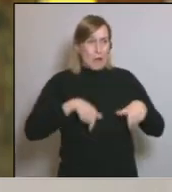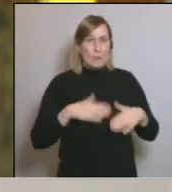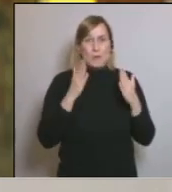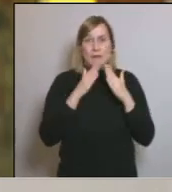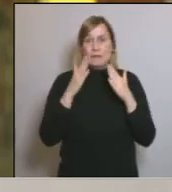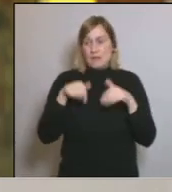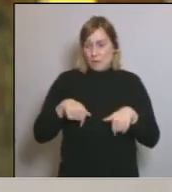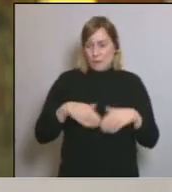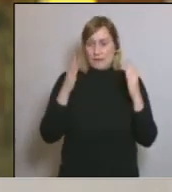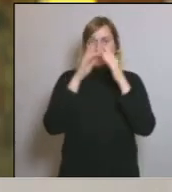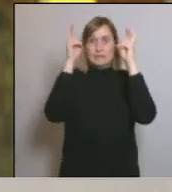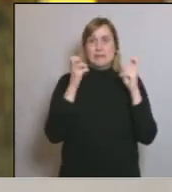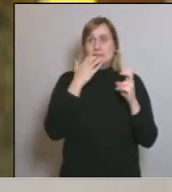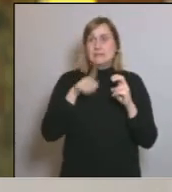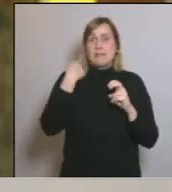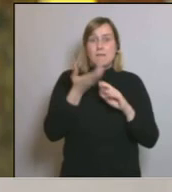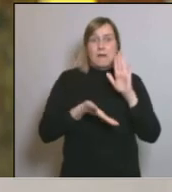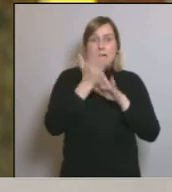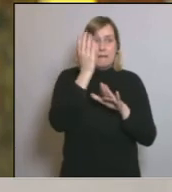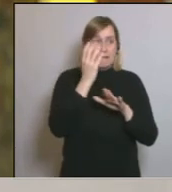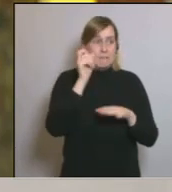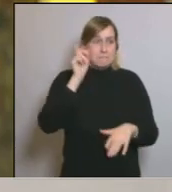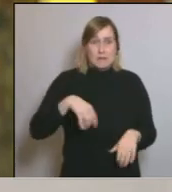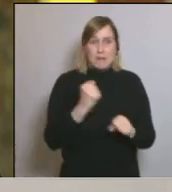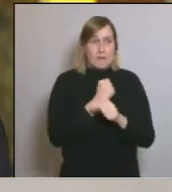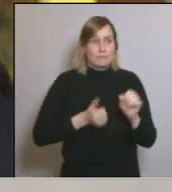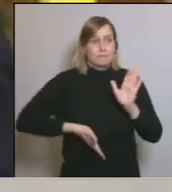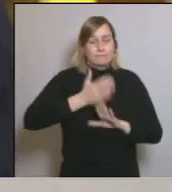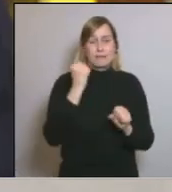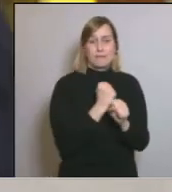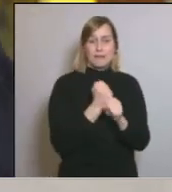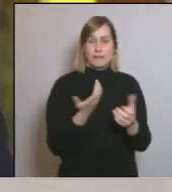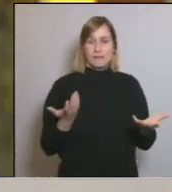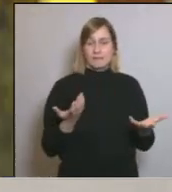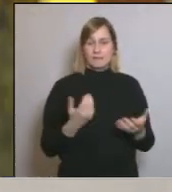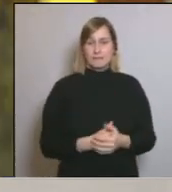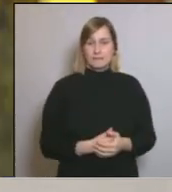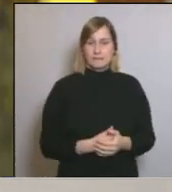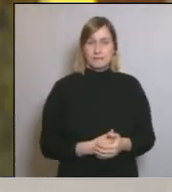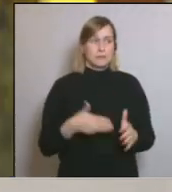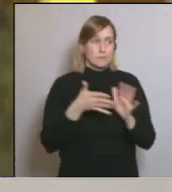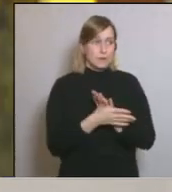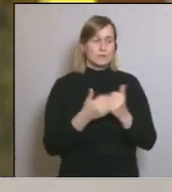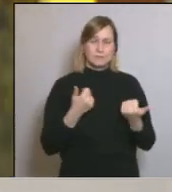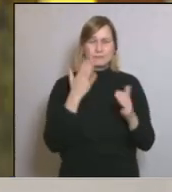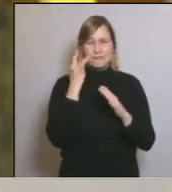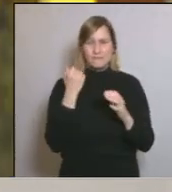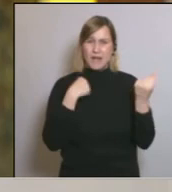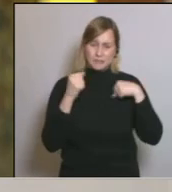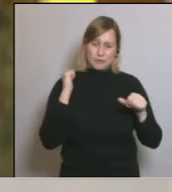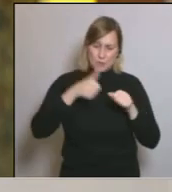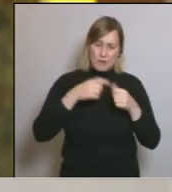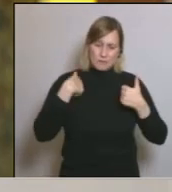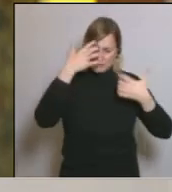a casa si demà milers de treballadors surten per haver de treballar. Per tant, actuem en sentit comú com han fet altres